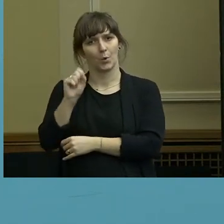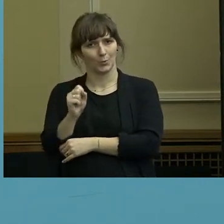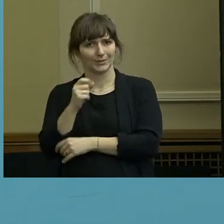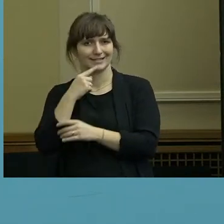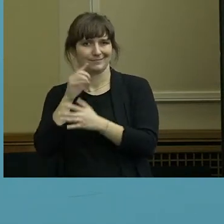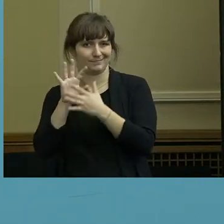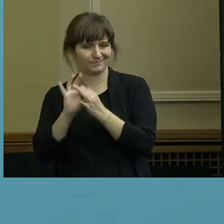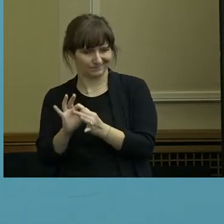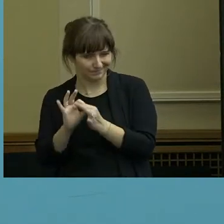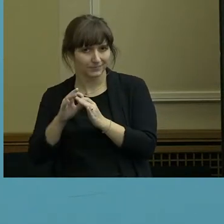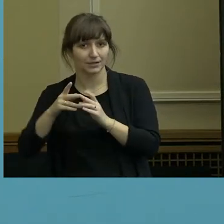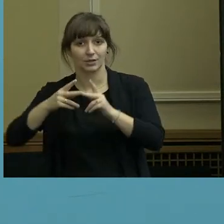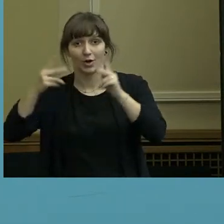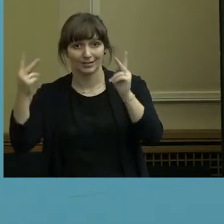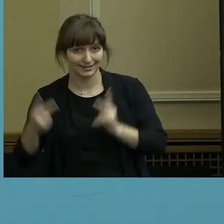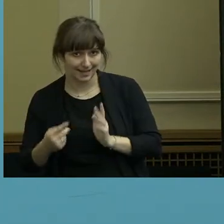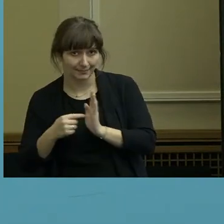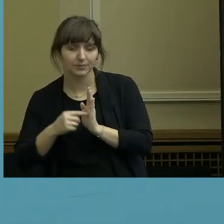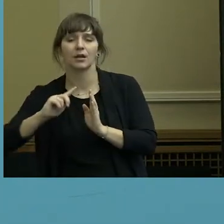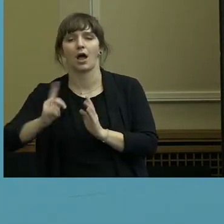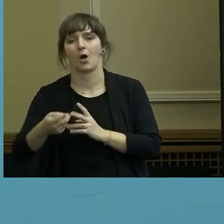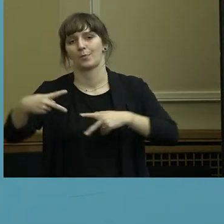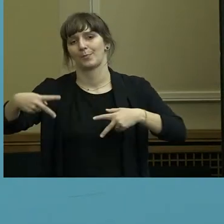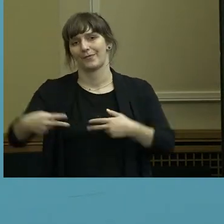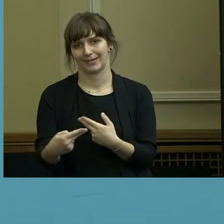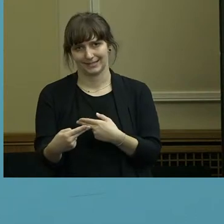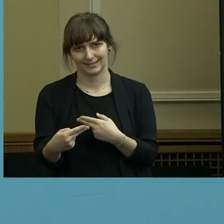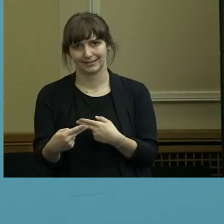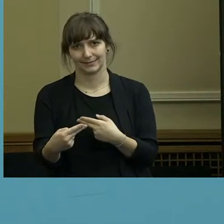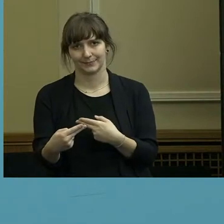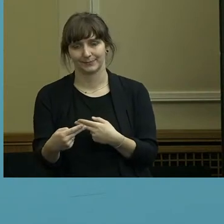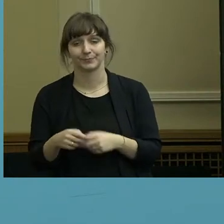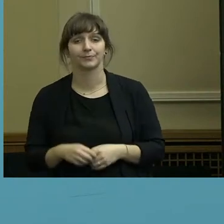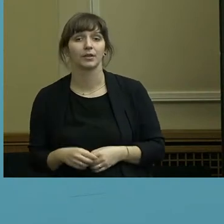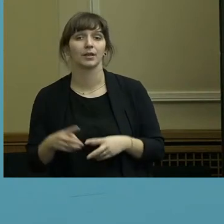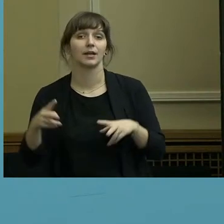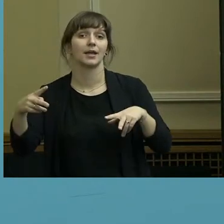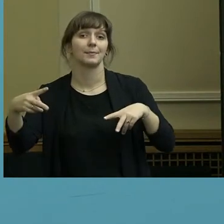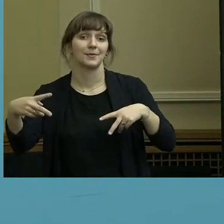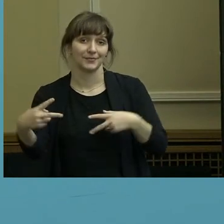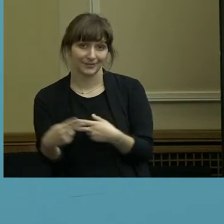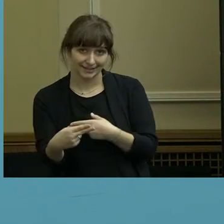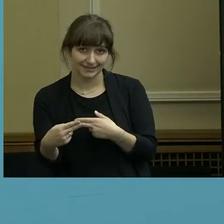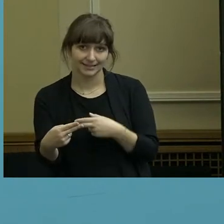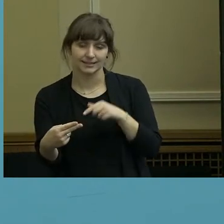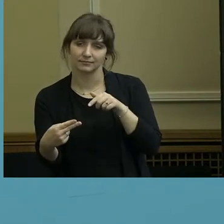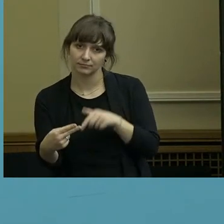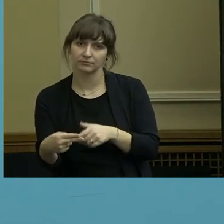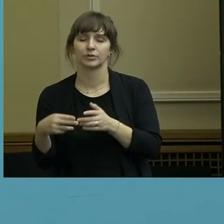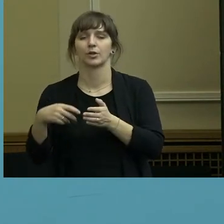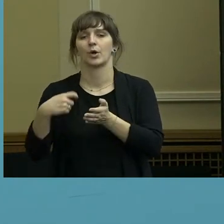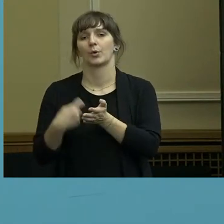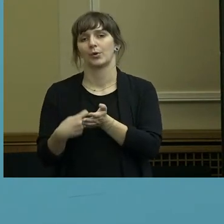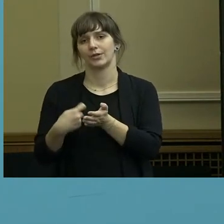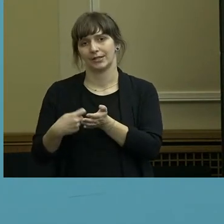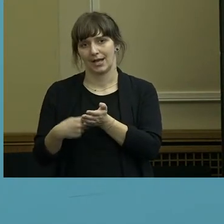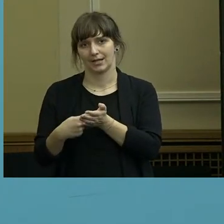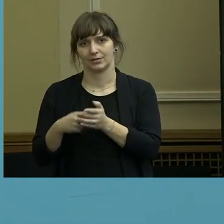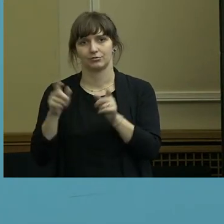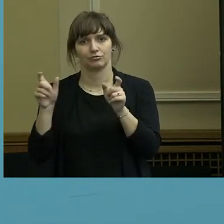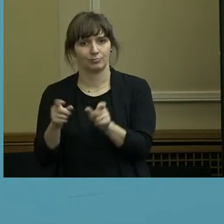auch das ist ein befristetes Konzept. Das befristete, dort ist eine Gültigkeit der Sperrstunde,